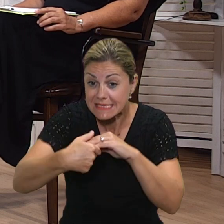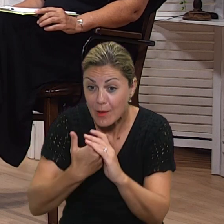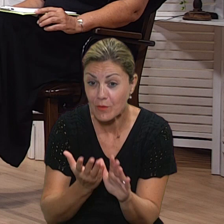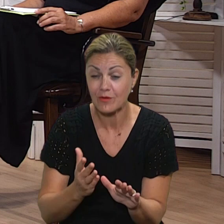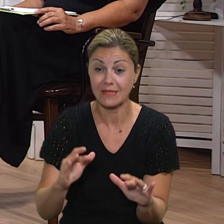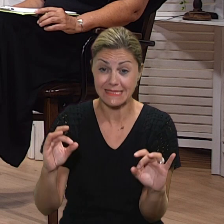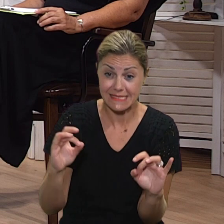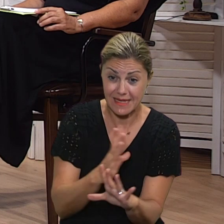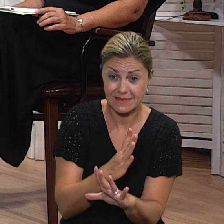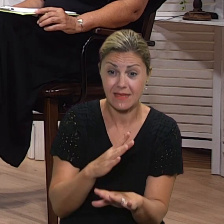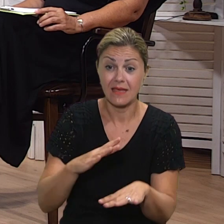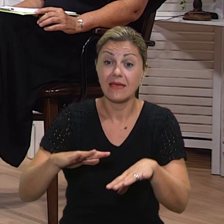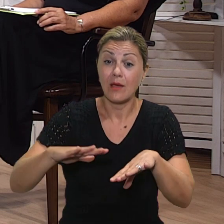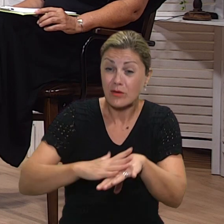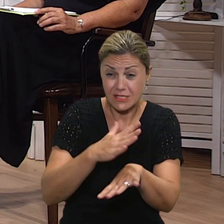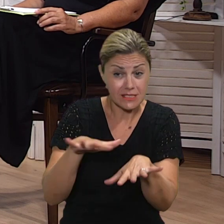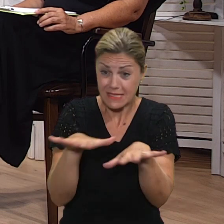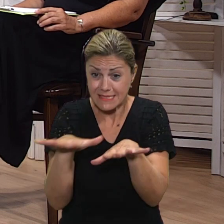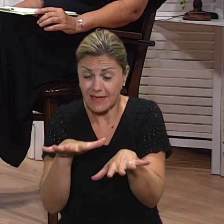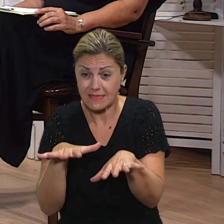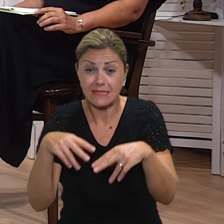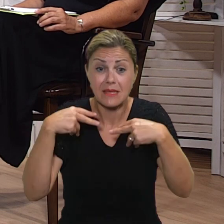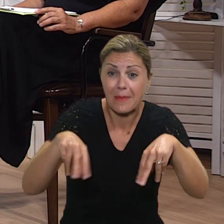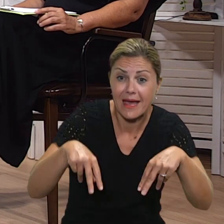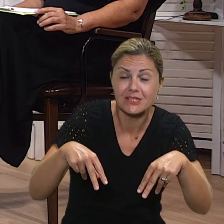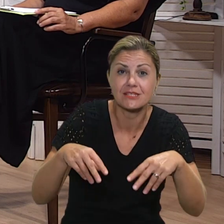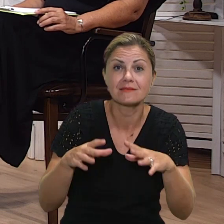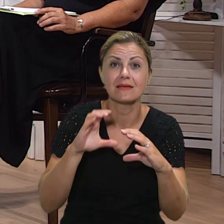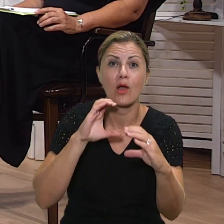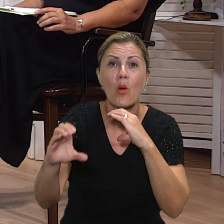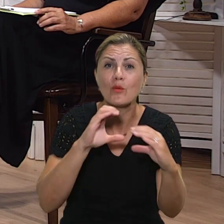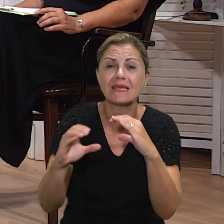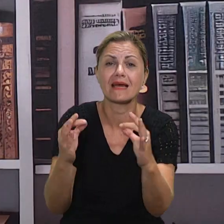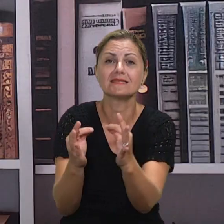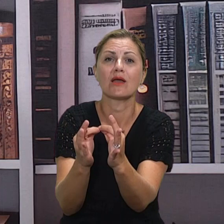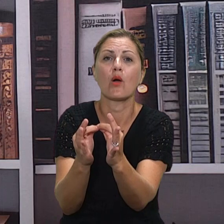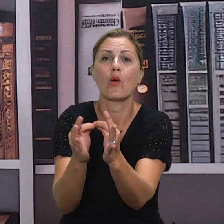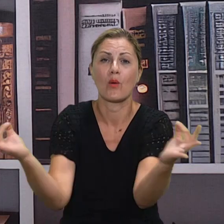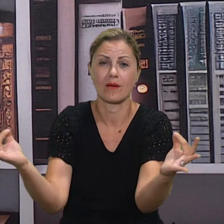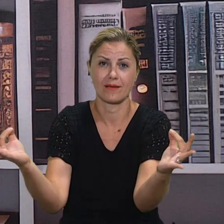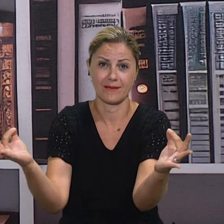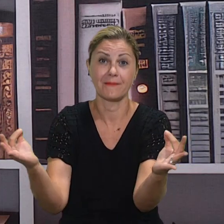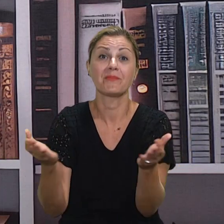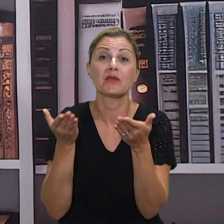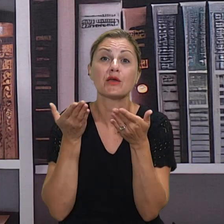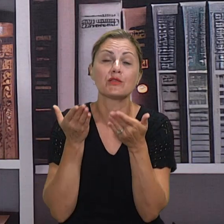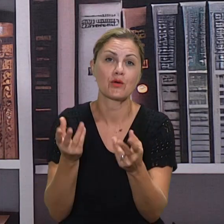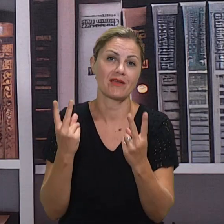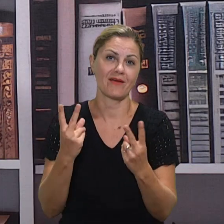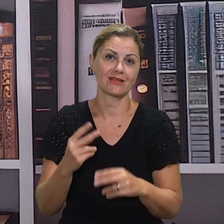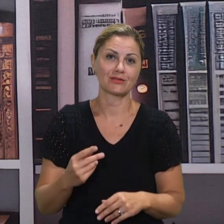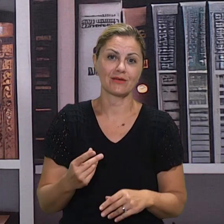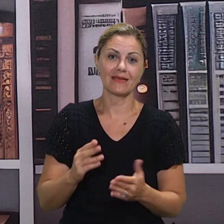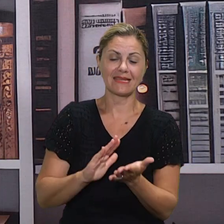dolazi li u školu po nekakvim stresom. A mislim da djeca bi trebala zapravo voljeti školu, voljeti rad, voljeti